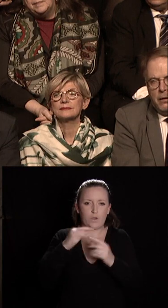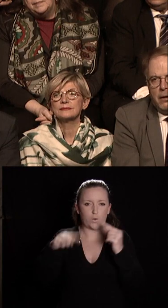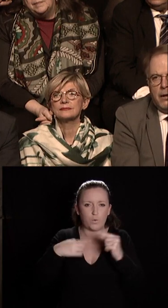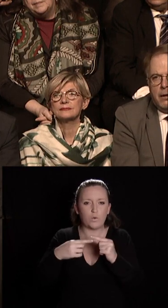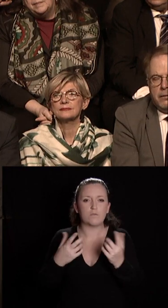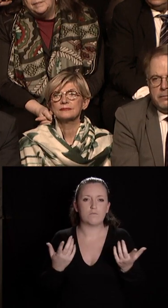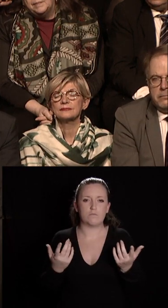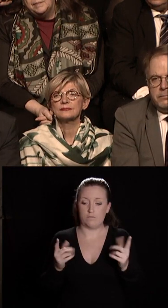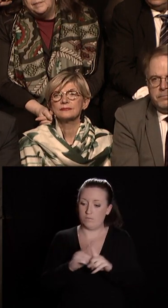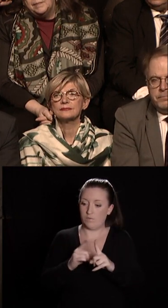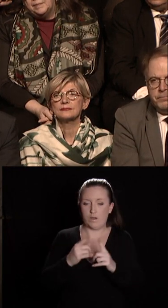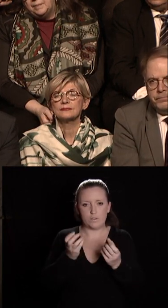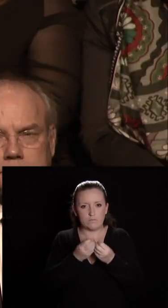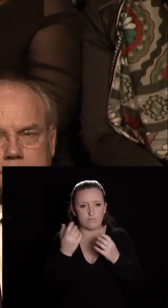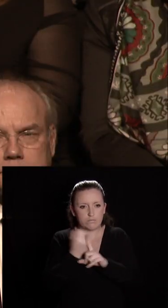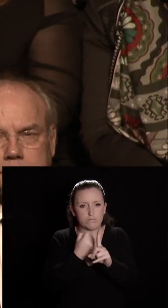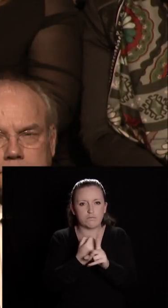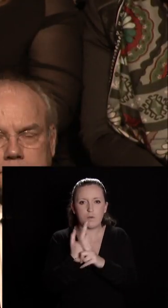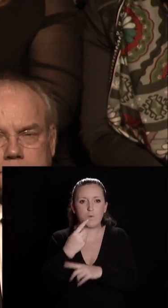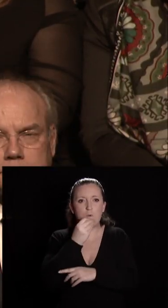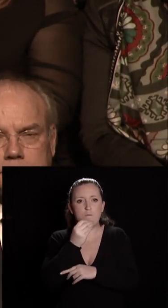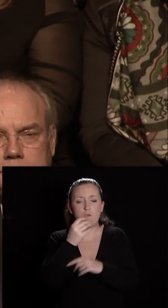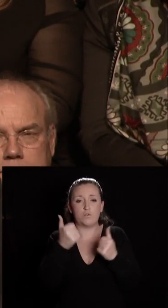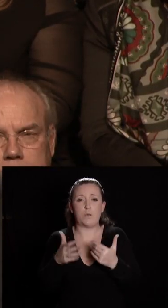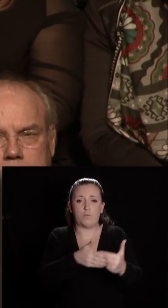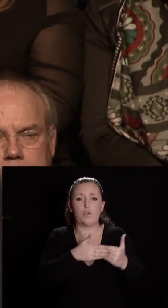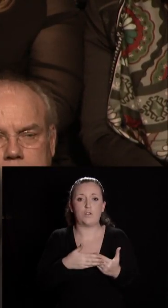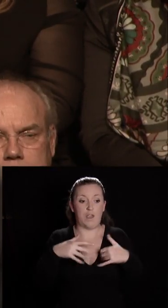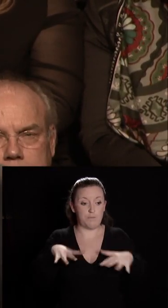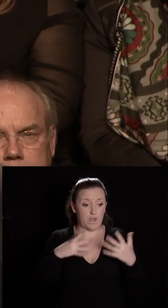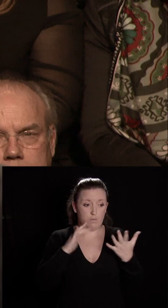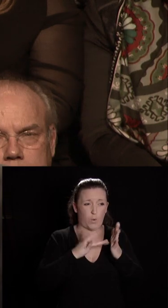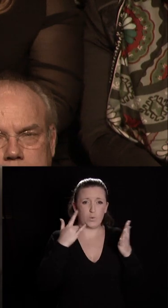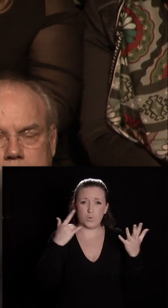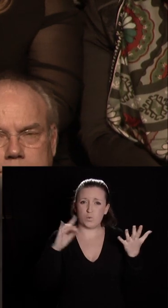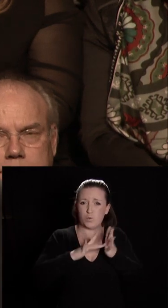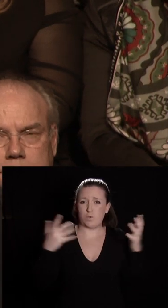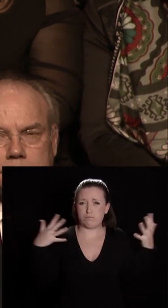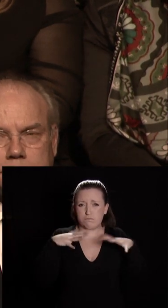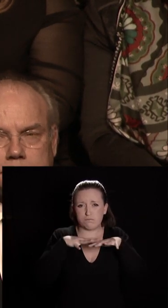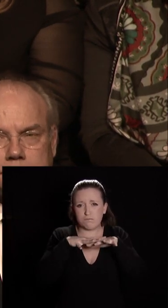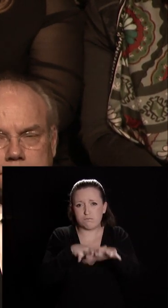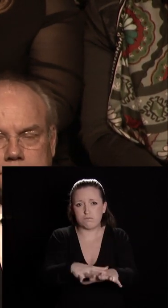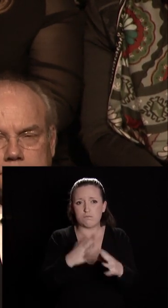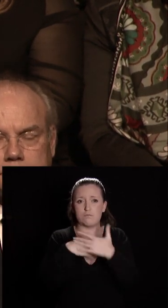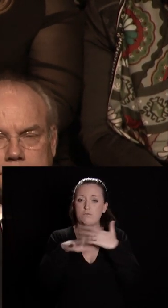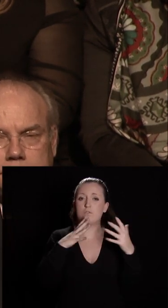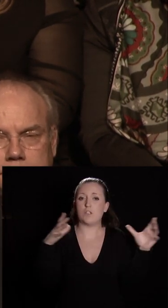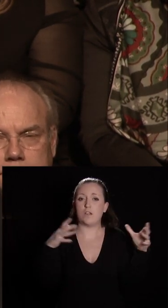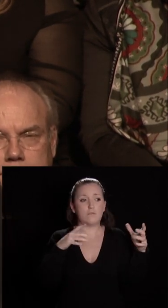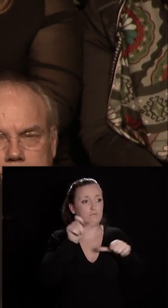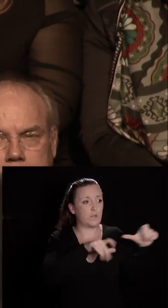défense du bien-manger local. Mais la mise en synergie, l'entraînement de tous les hackers locaux dans une grande ambition,